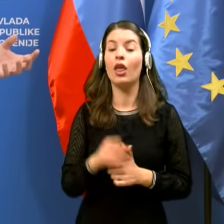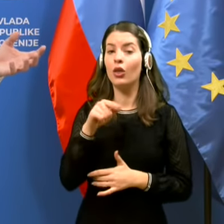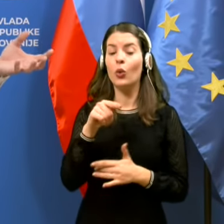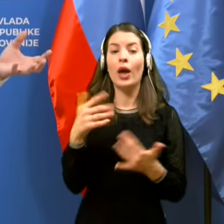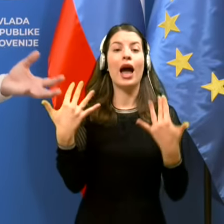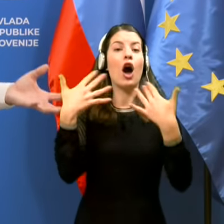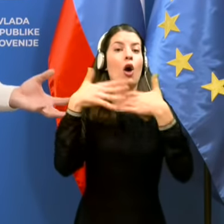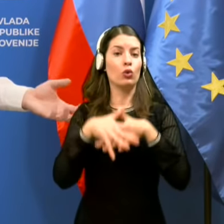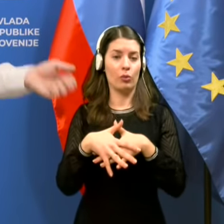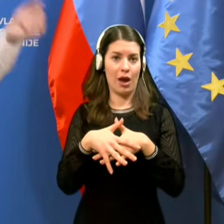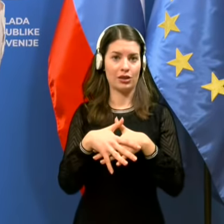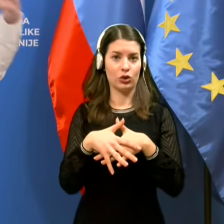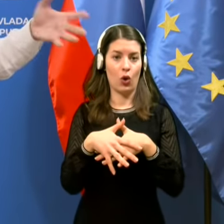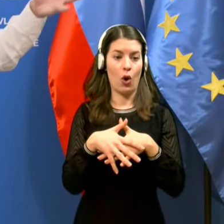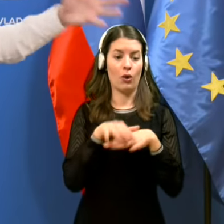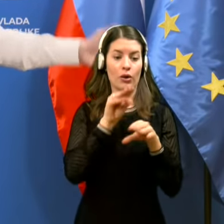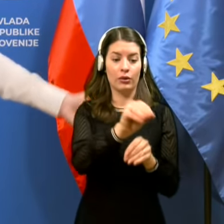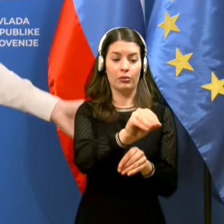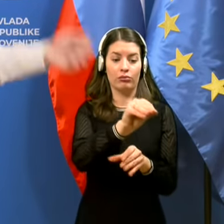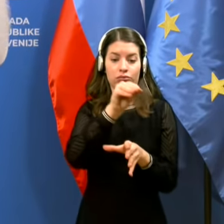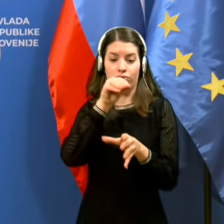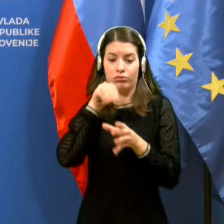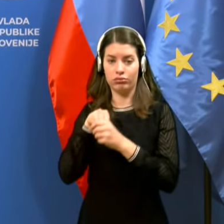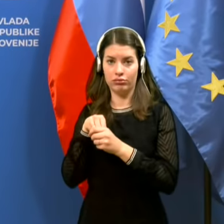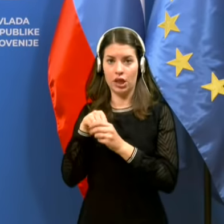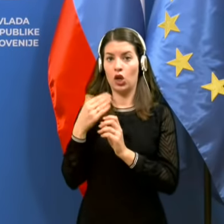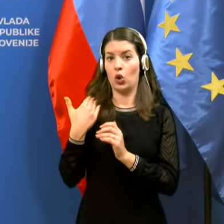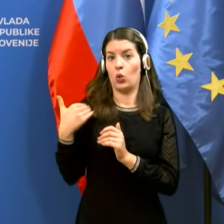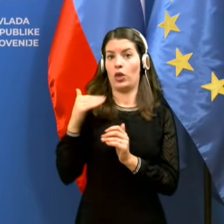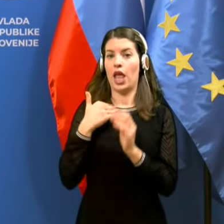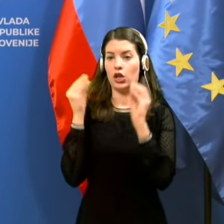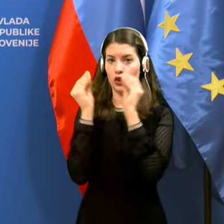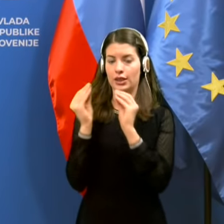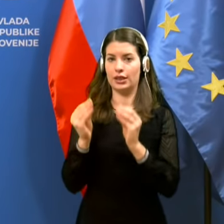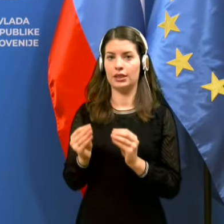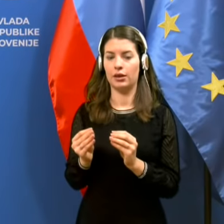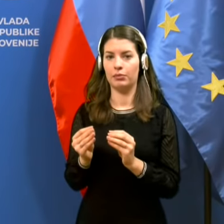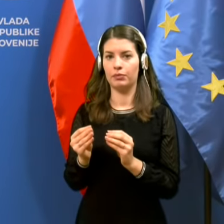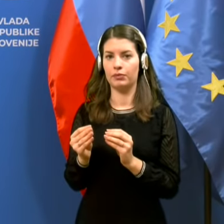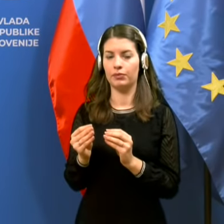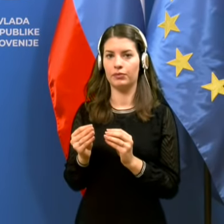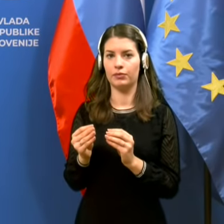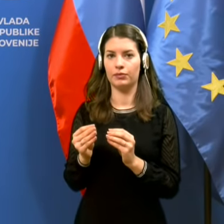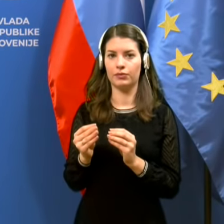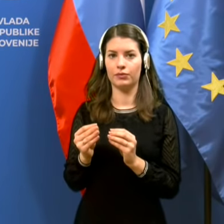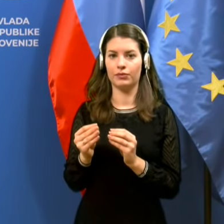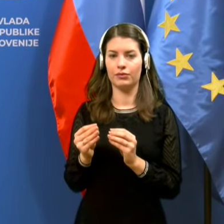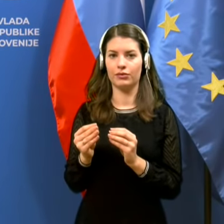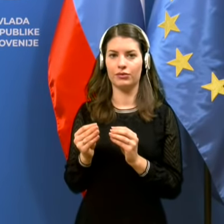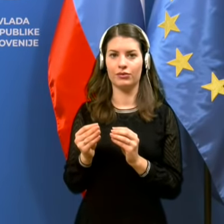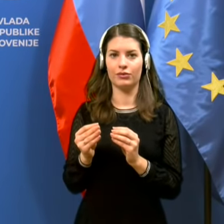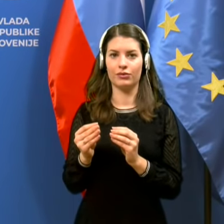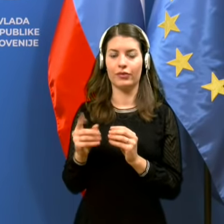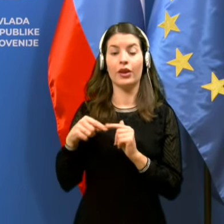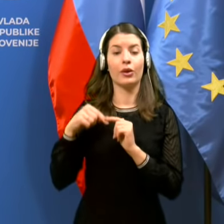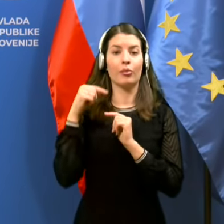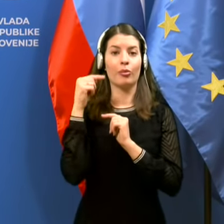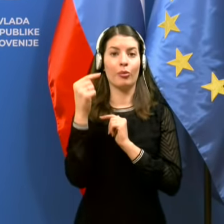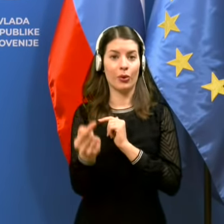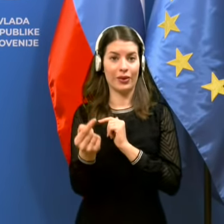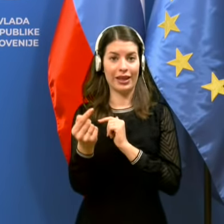avtomatsko preneseno, majsko elbaza, rukne v naš v naš sistem in gre v